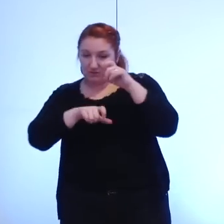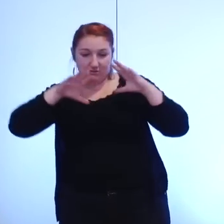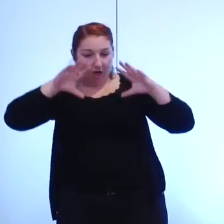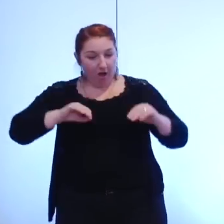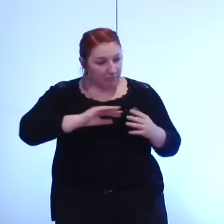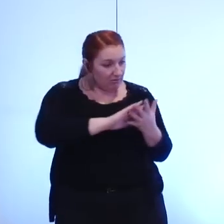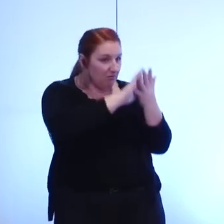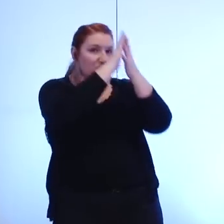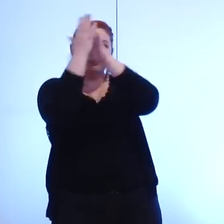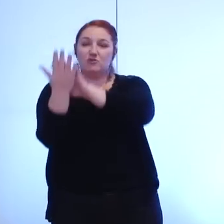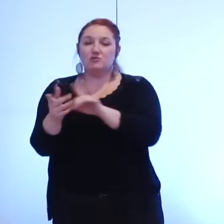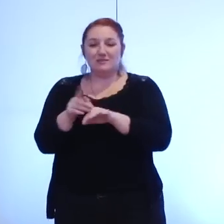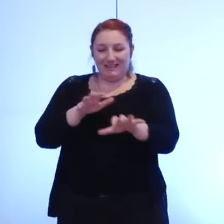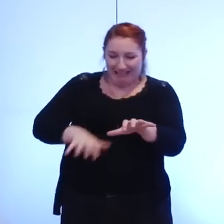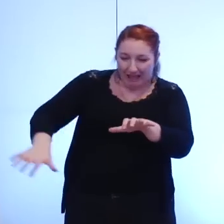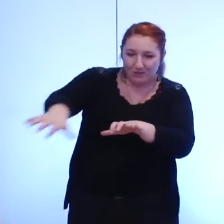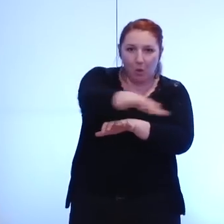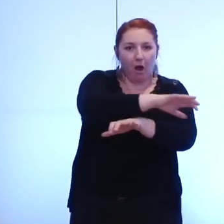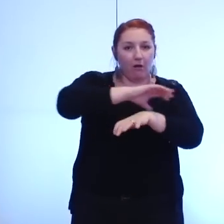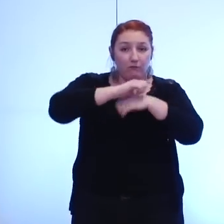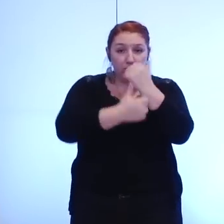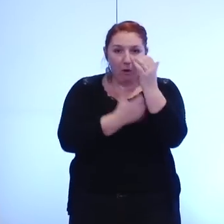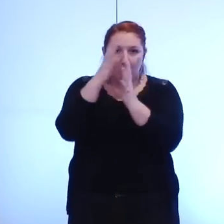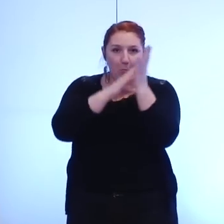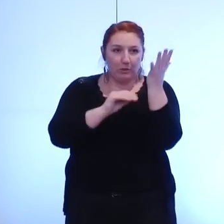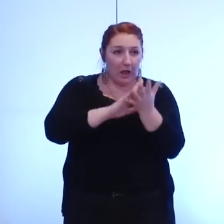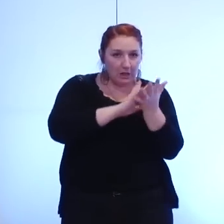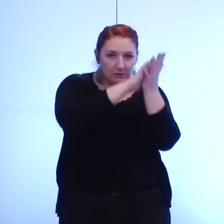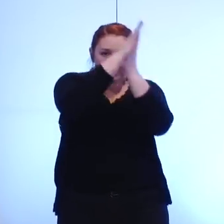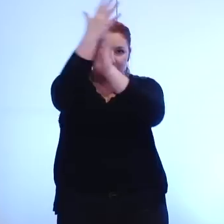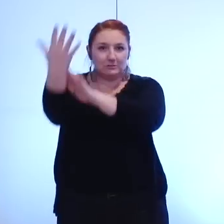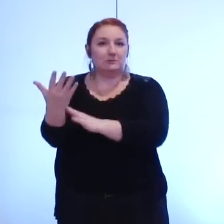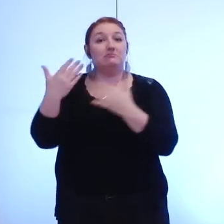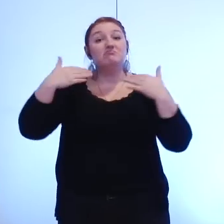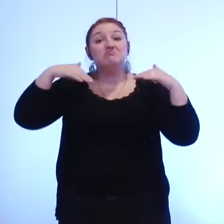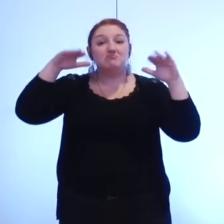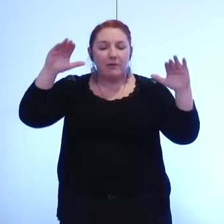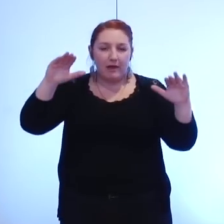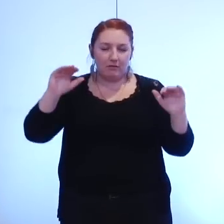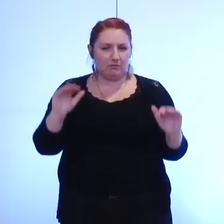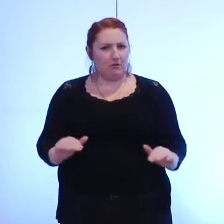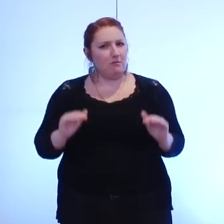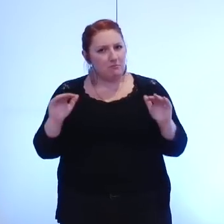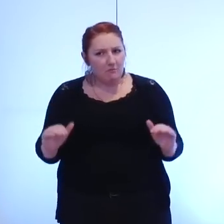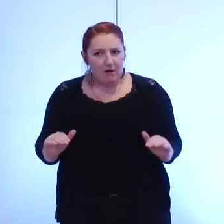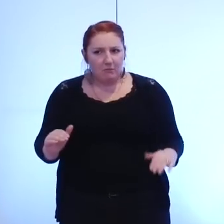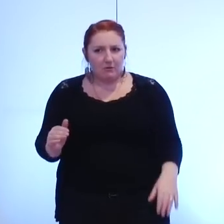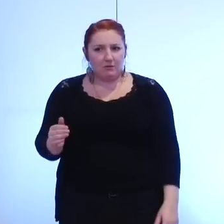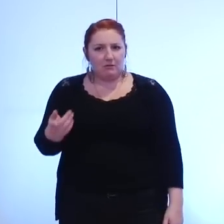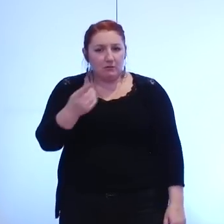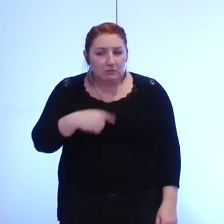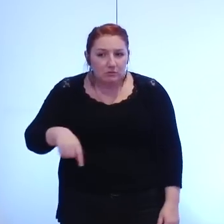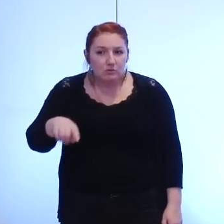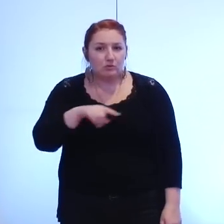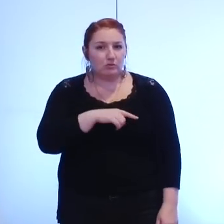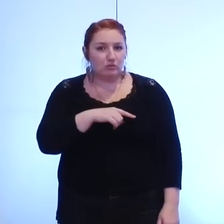la destinée de notre territoire et pourtant nous devons qu'émander un